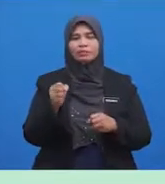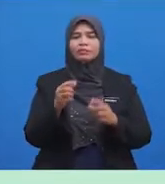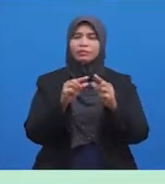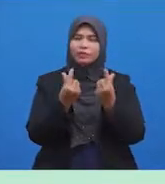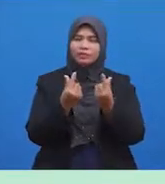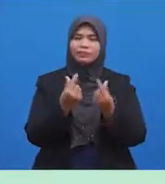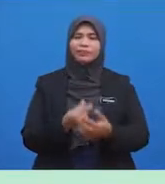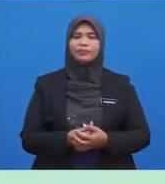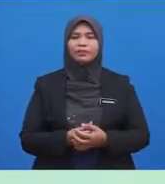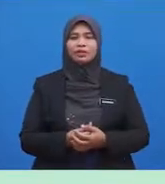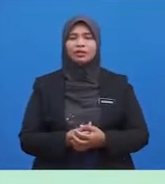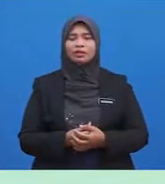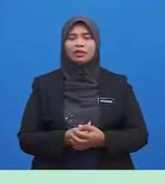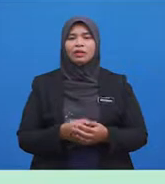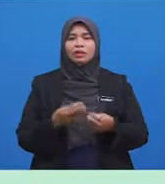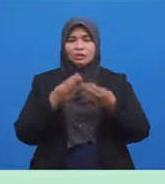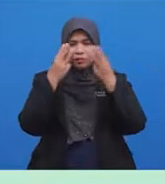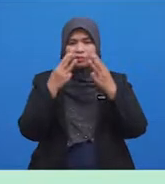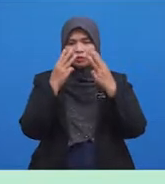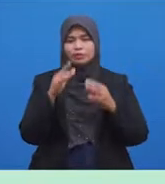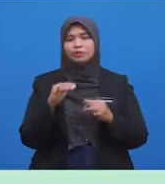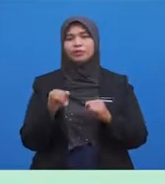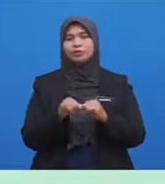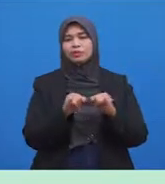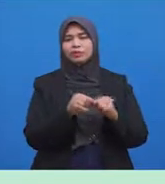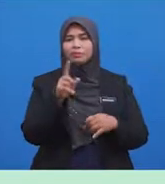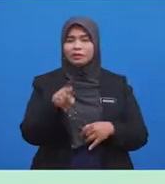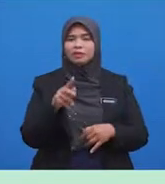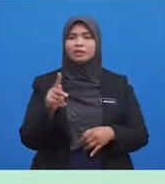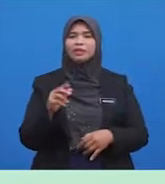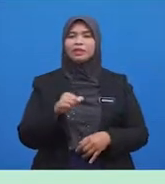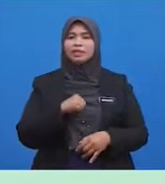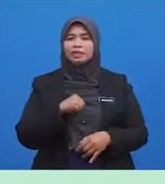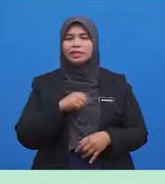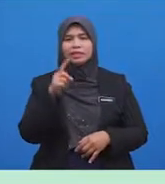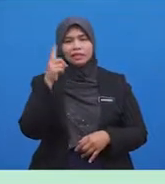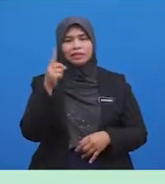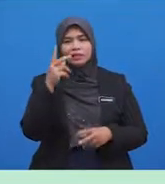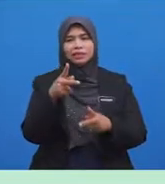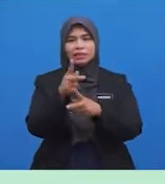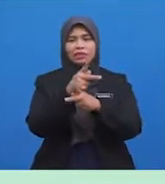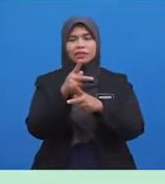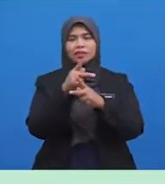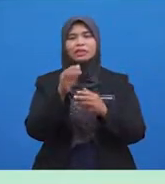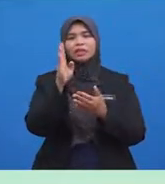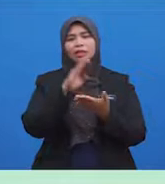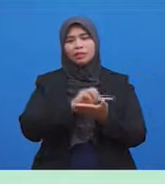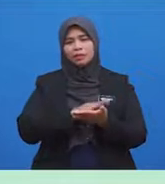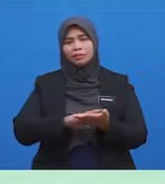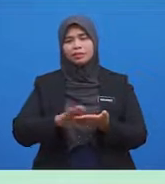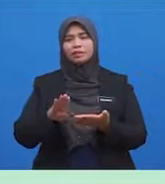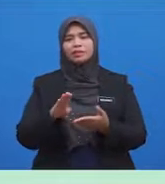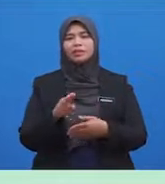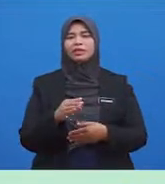Berwuduk juga memastikan diri kita sentiasa menjaga kesucian dengan